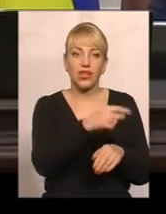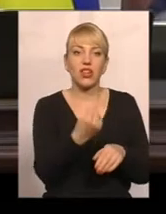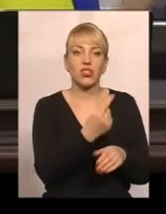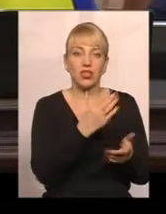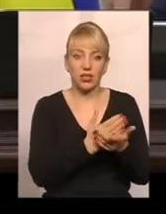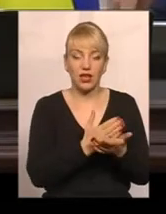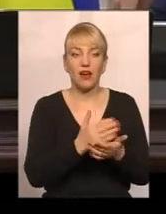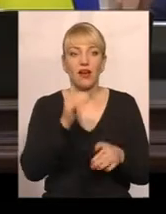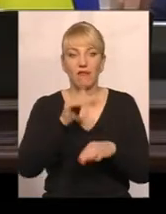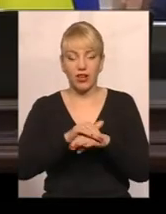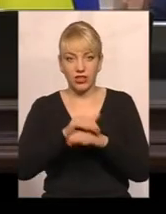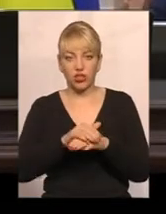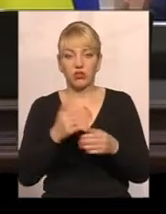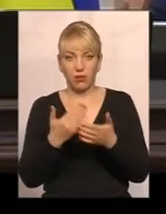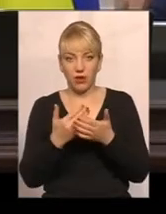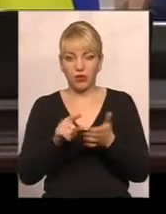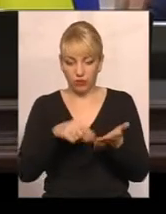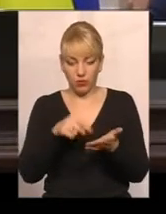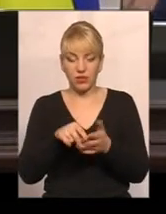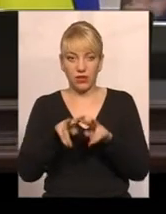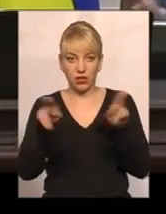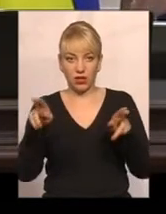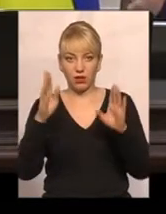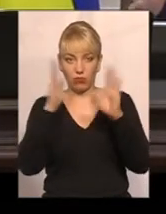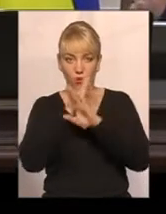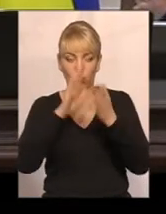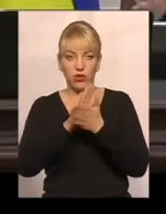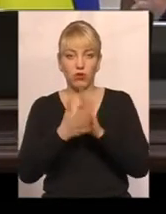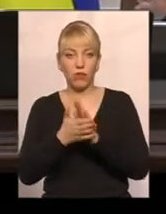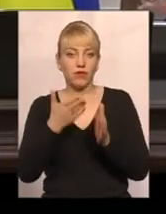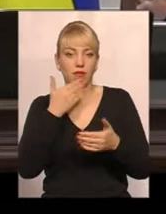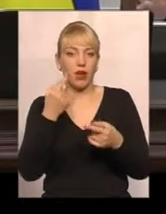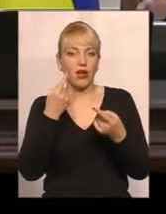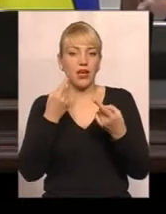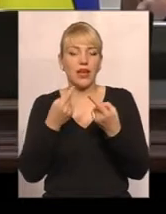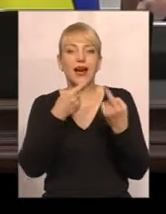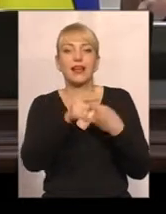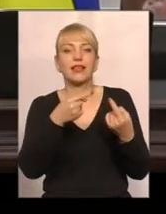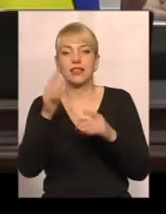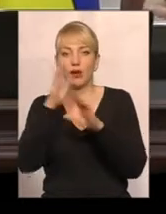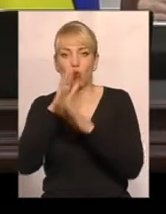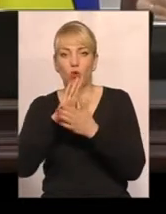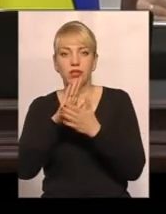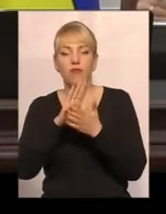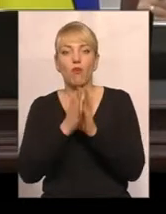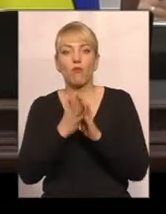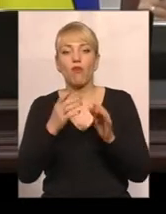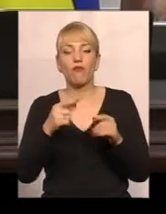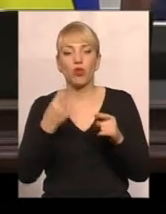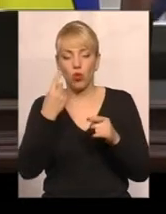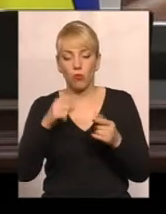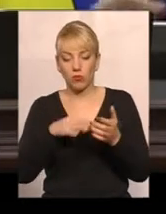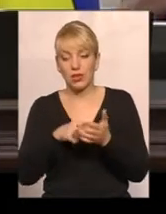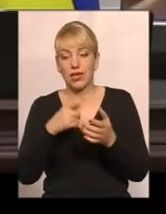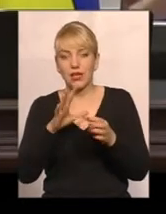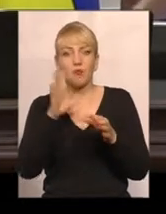Тобто фактично в місті щодні і ті ж погодні умови, правило. У вже немає там різних погодних умов в одному і тому ж місті. Це буде означати, що тарифи будуть